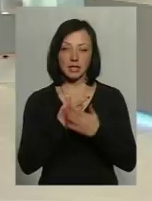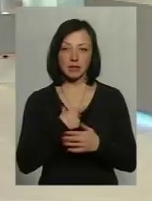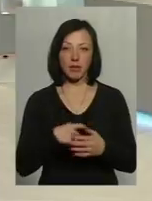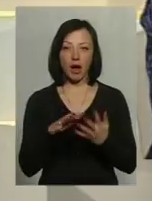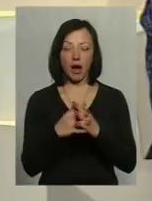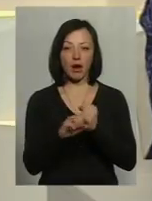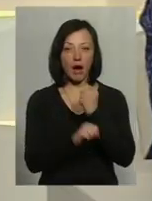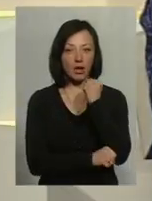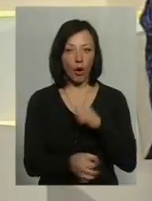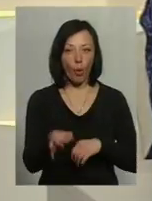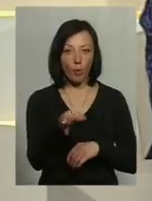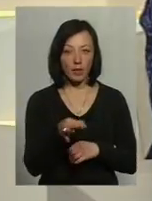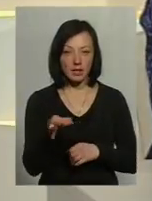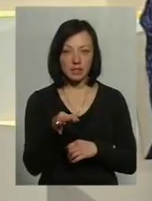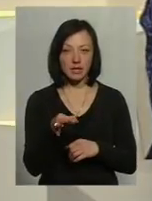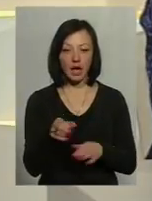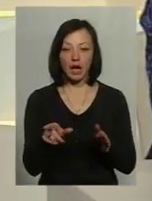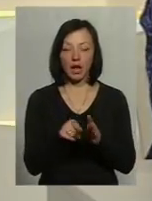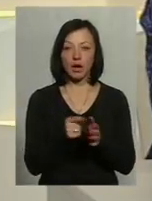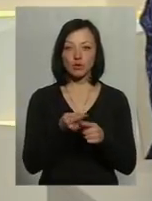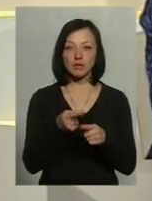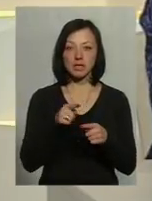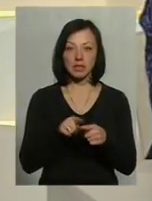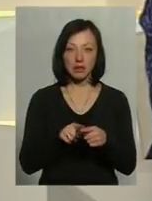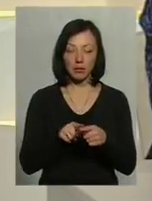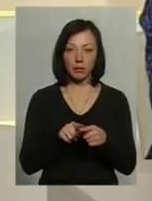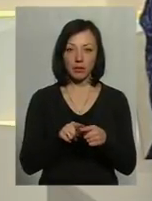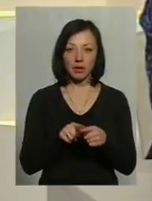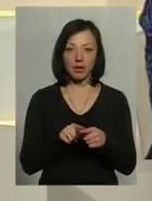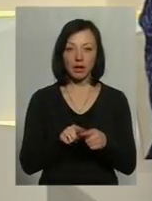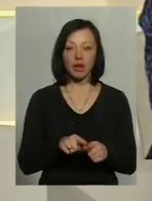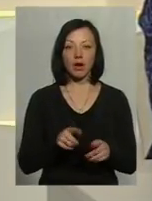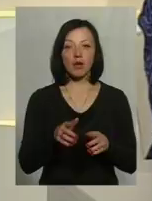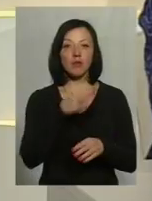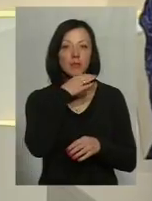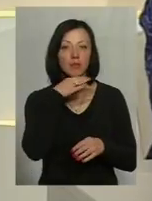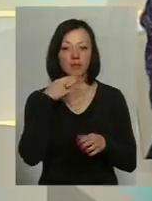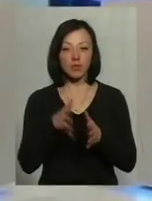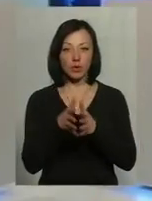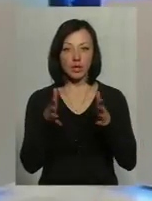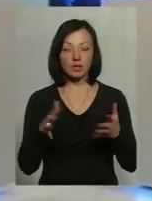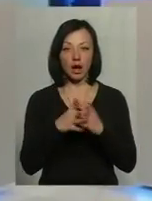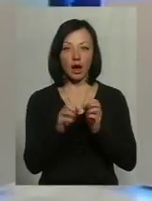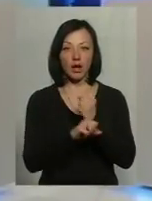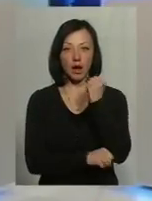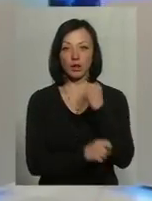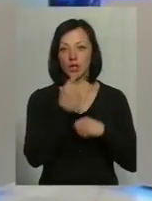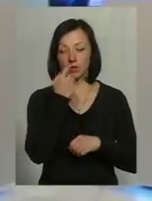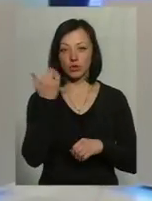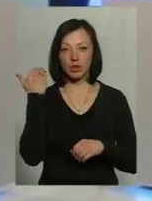аграрна область, разом з тим у чималої кількості аграрів, зокрема і на щодавному